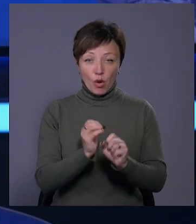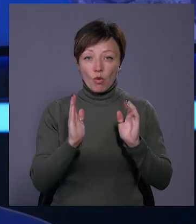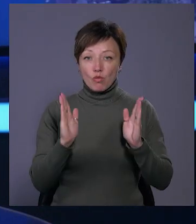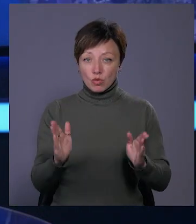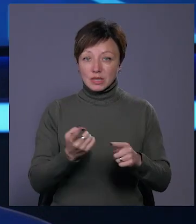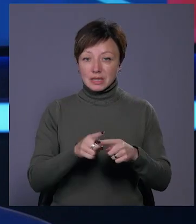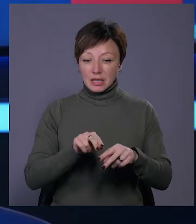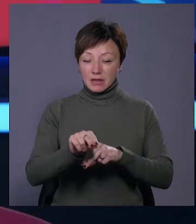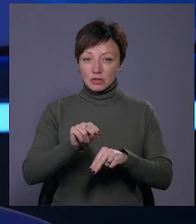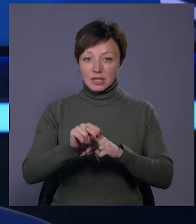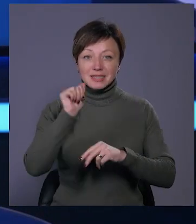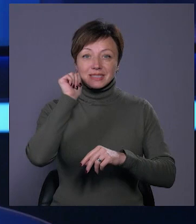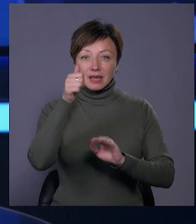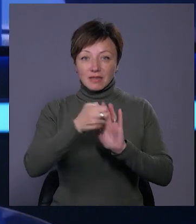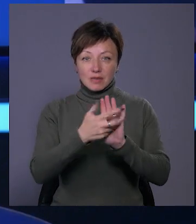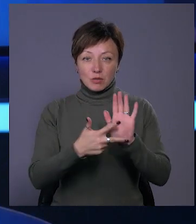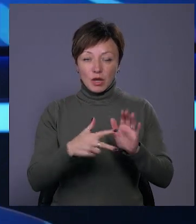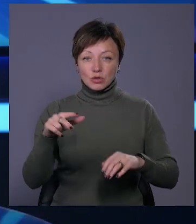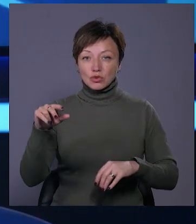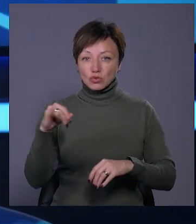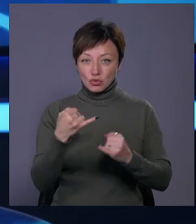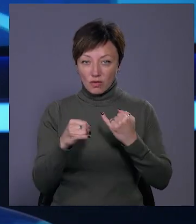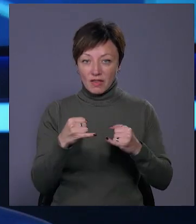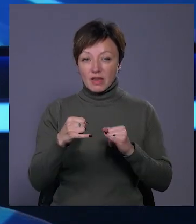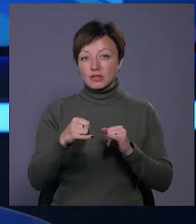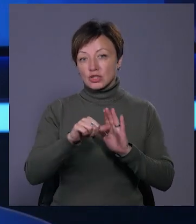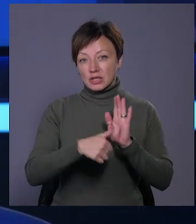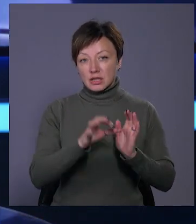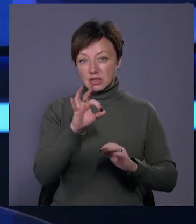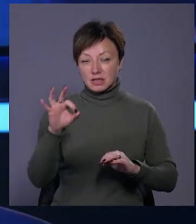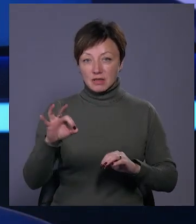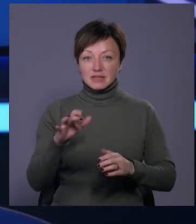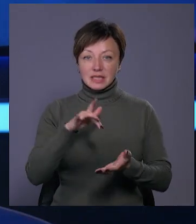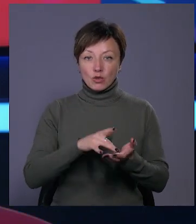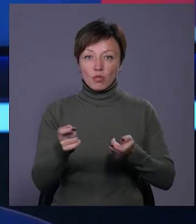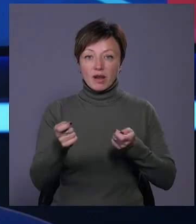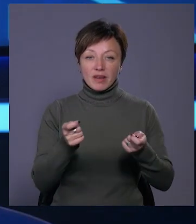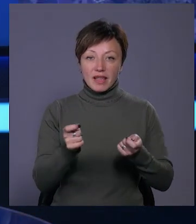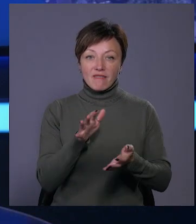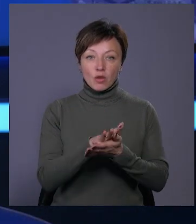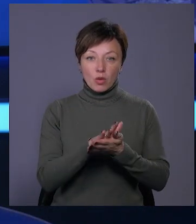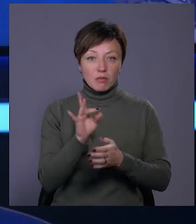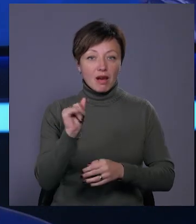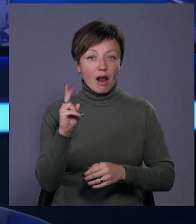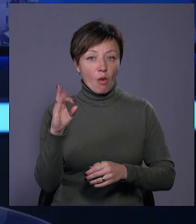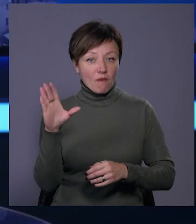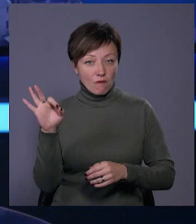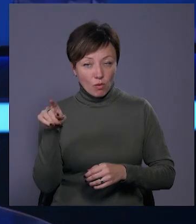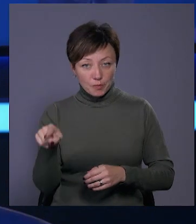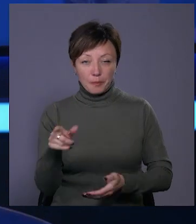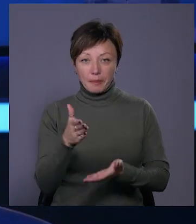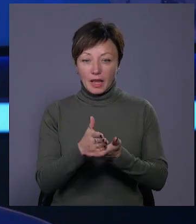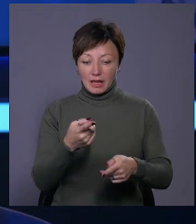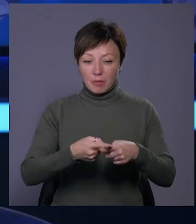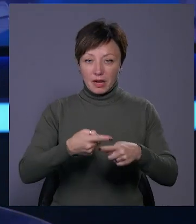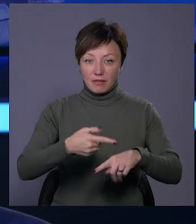екологічний воркшоп завтра, 18 жовтня о 16-й у Центрі управління відходами в мікрорайоні Ракове. Він, нагадаємо, розташований